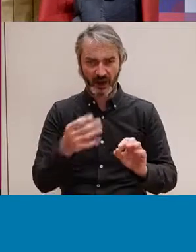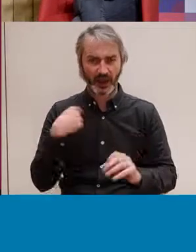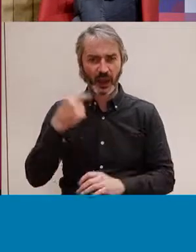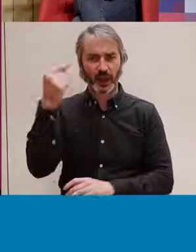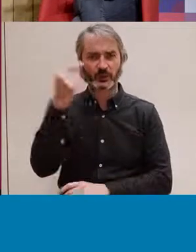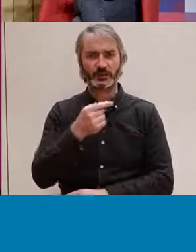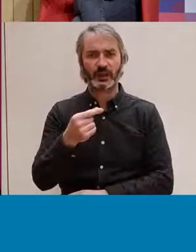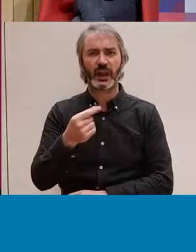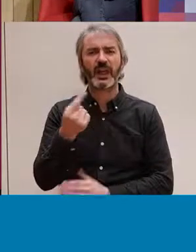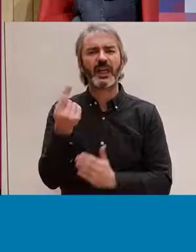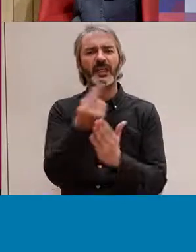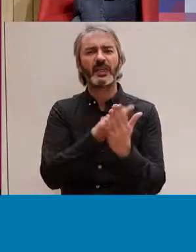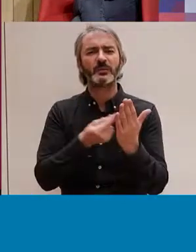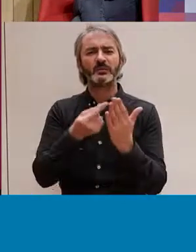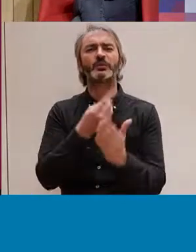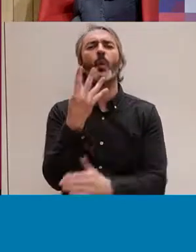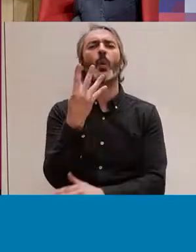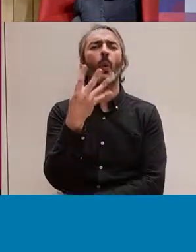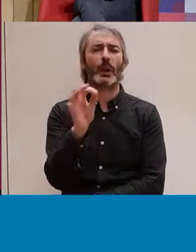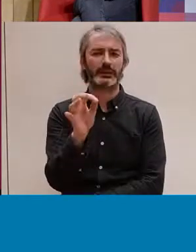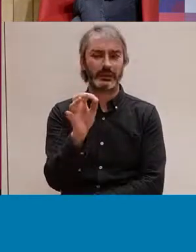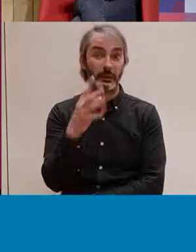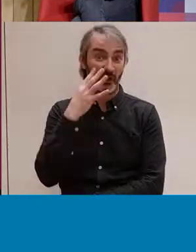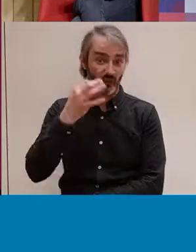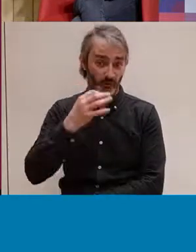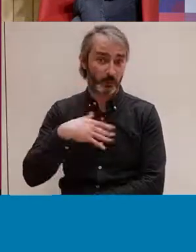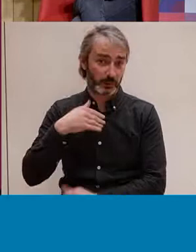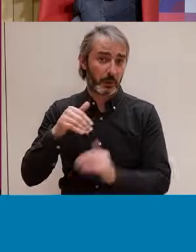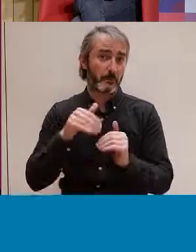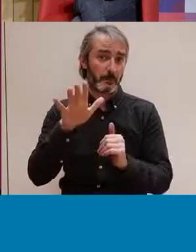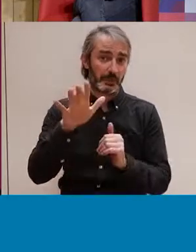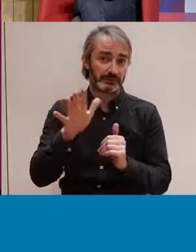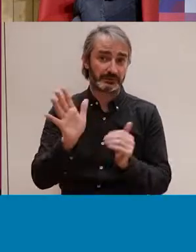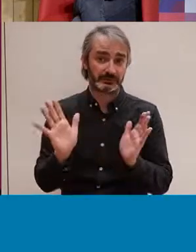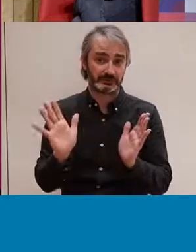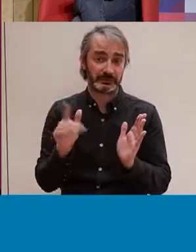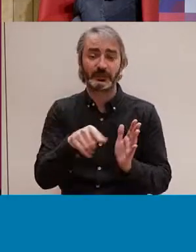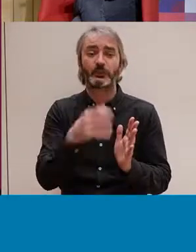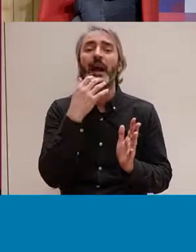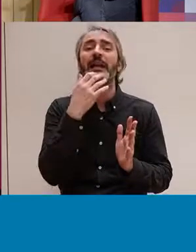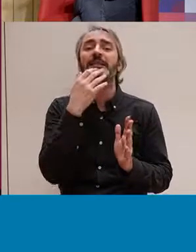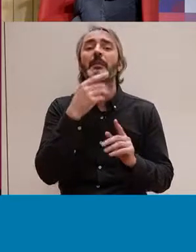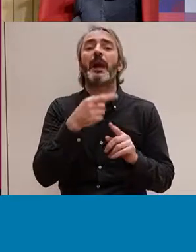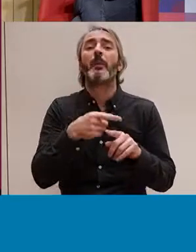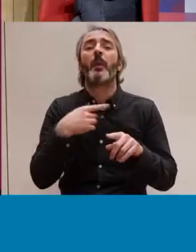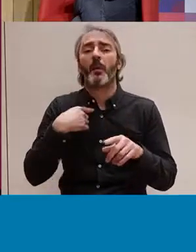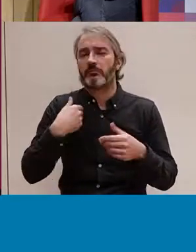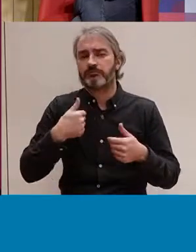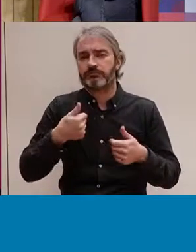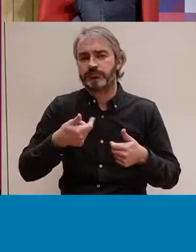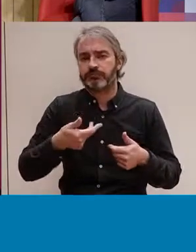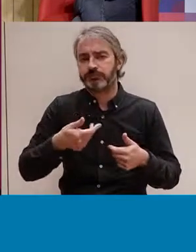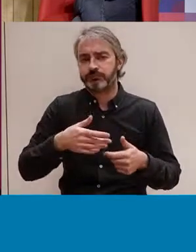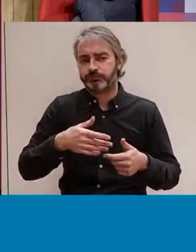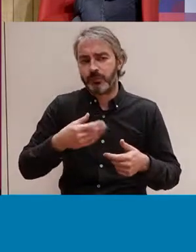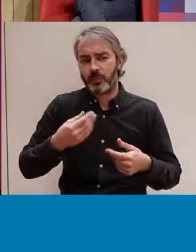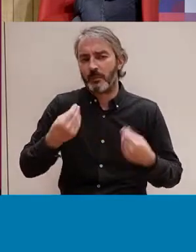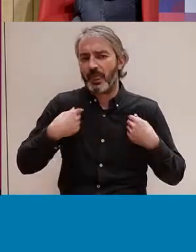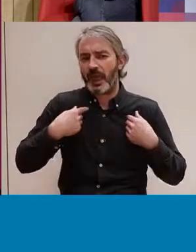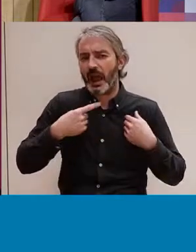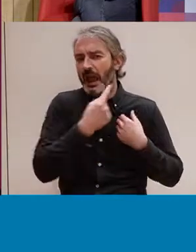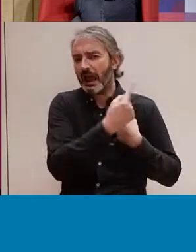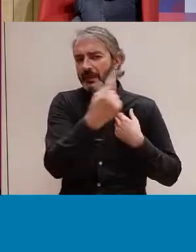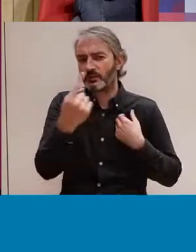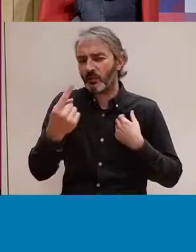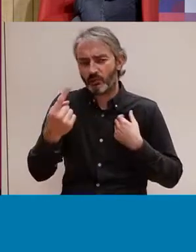il·lustracions però que en podria haver moltes més, això també és la sexualitat i així també és una manera de viure-la, Aquesta és una manera vàlida de